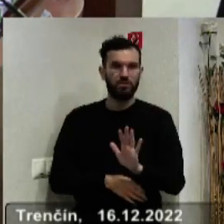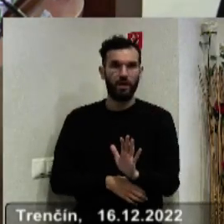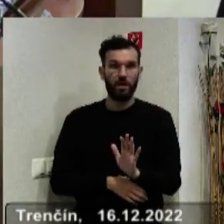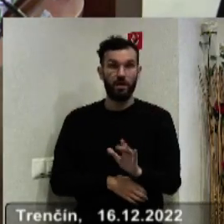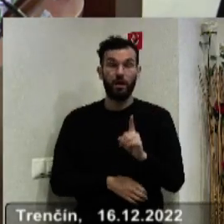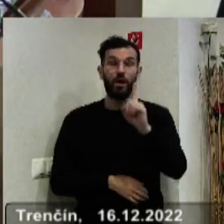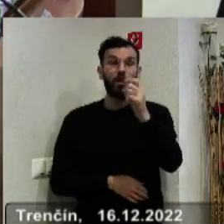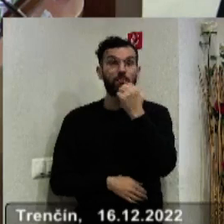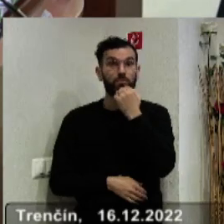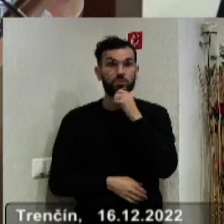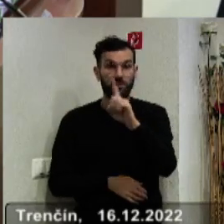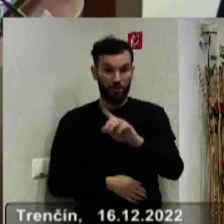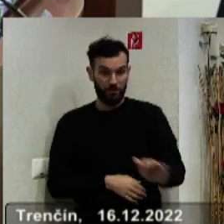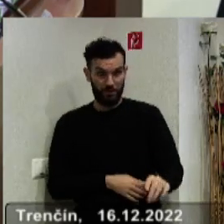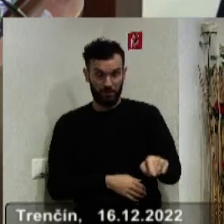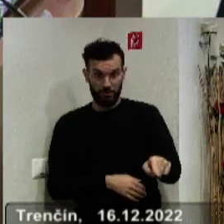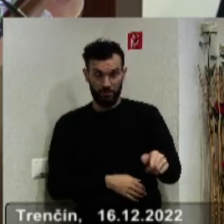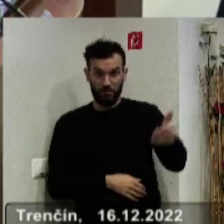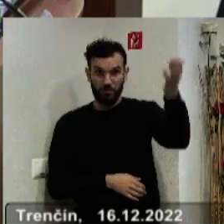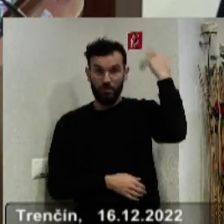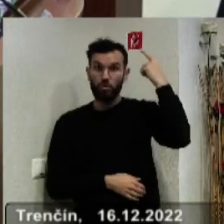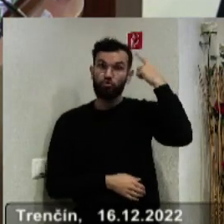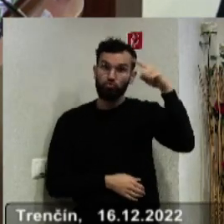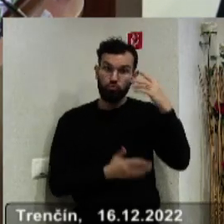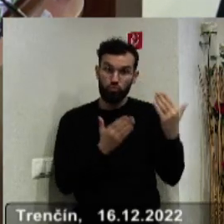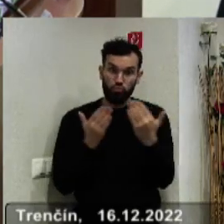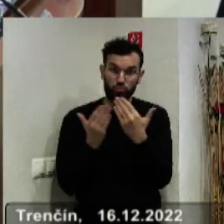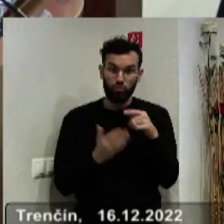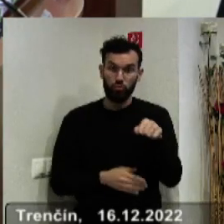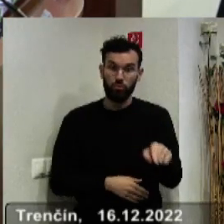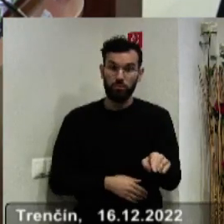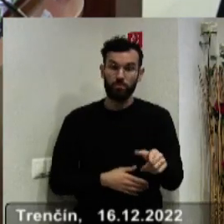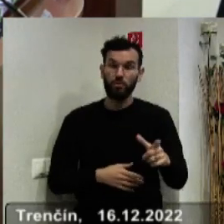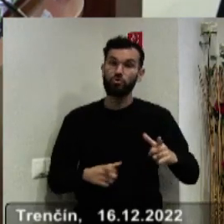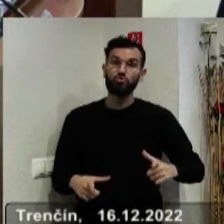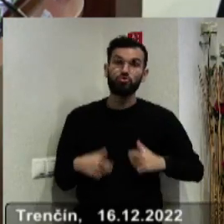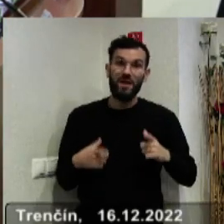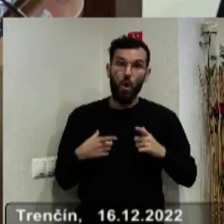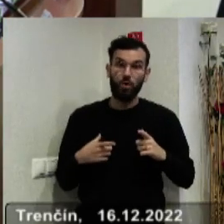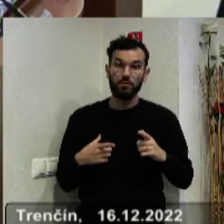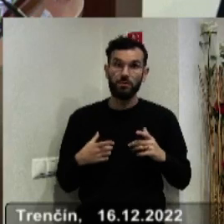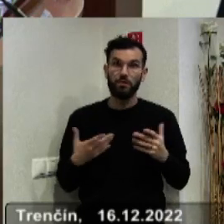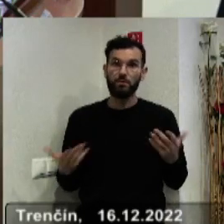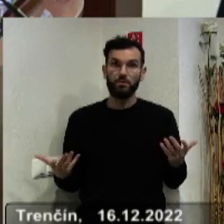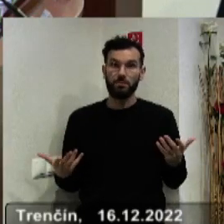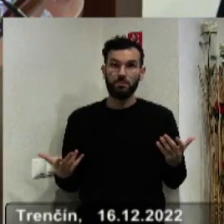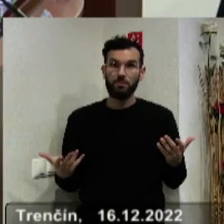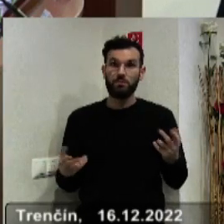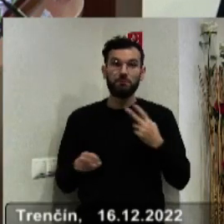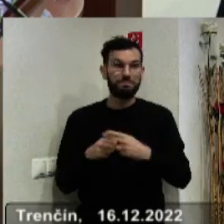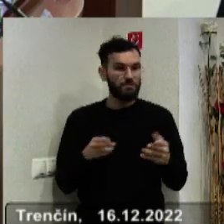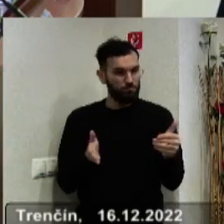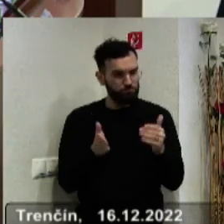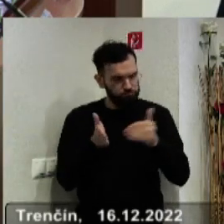keď celé ich detstvo a celé obdobie ich štúdia, aj celý život náš, aj ich naplňame